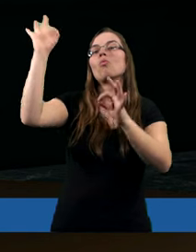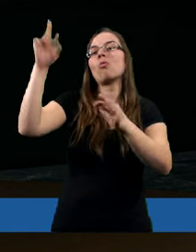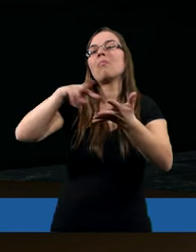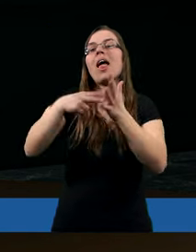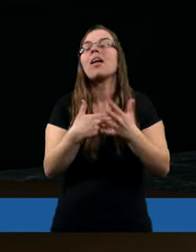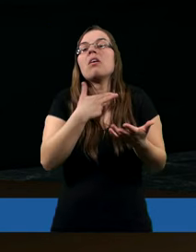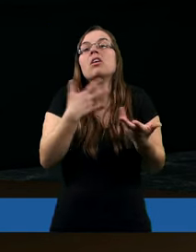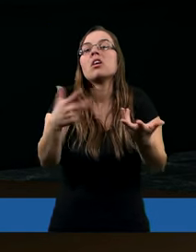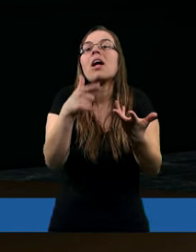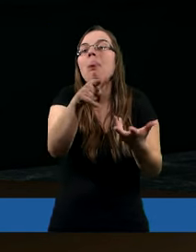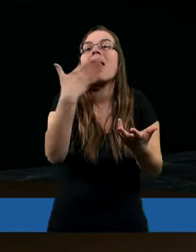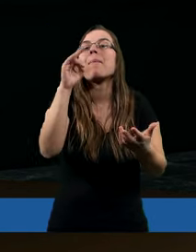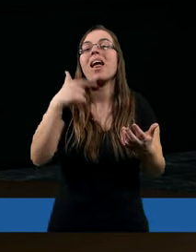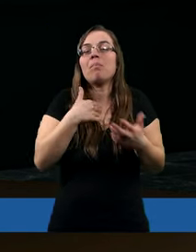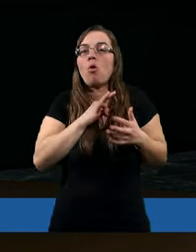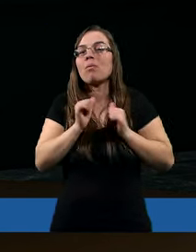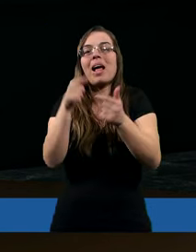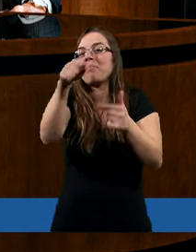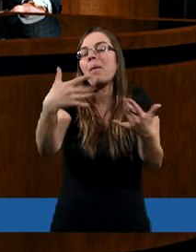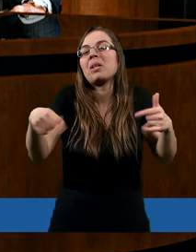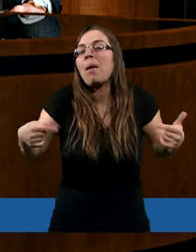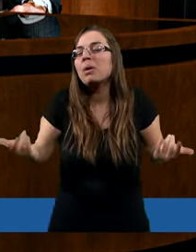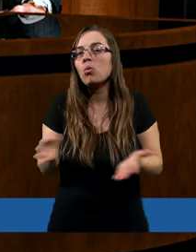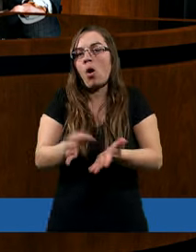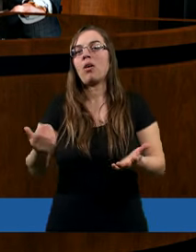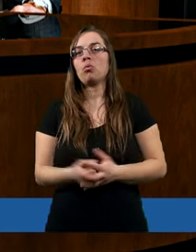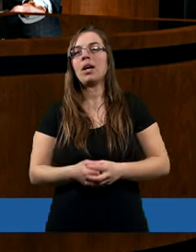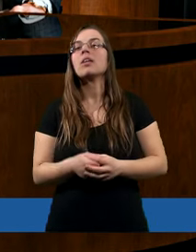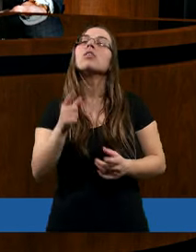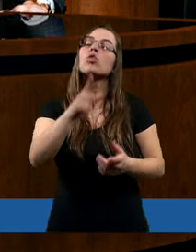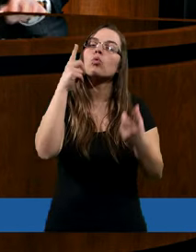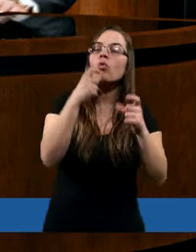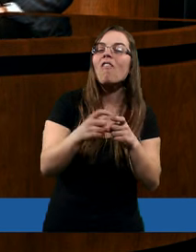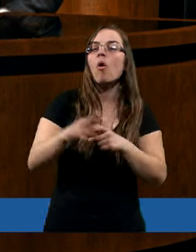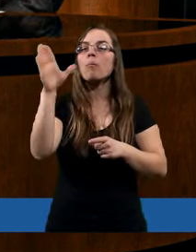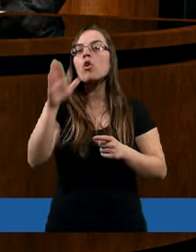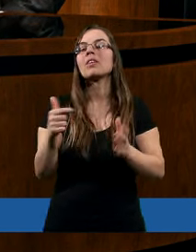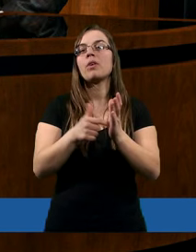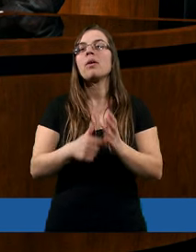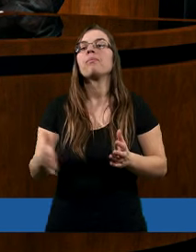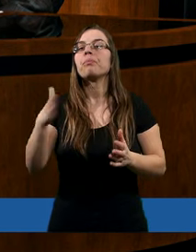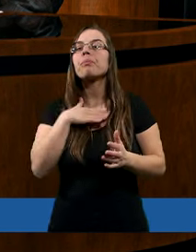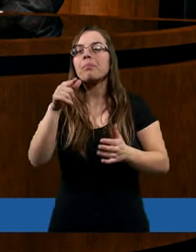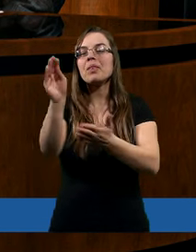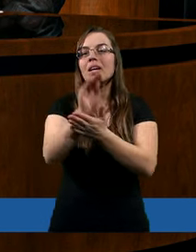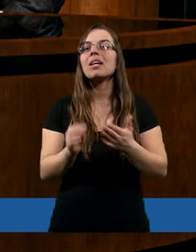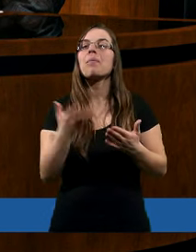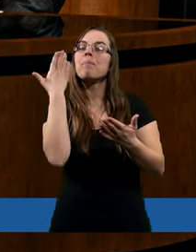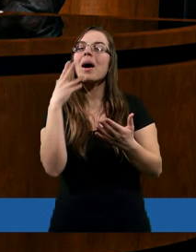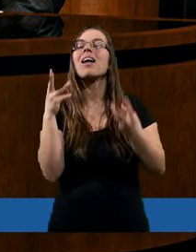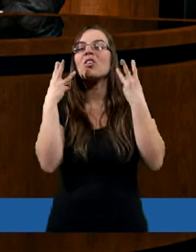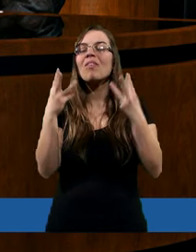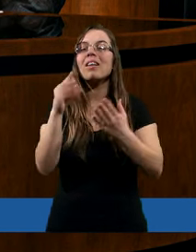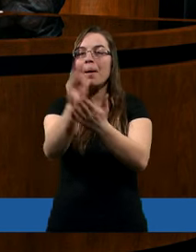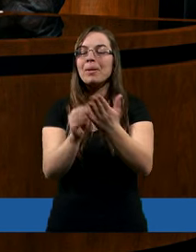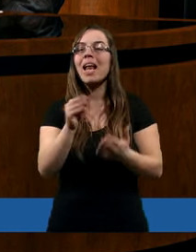nigdy tej meliny nie było. Tak? Tak. dziękuję. Właśnie. Słowo Boże mamy ją zapisane, mamy to